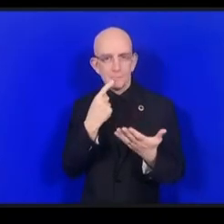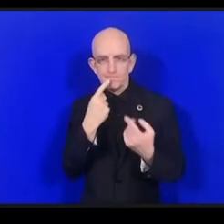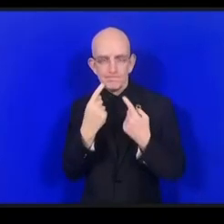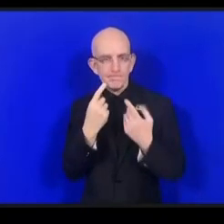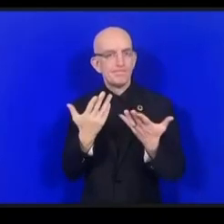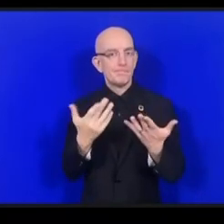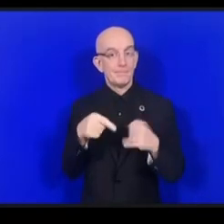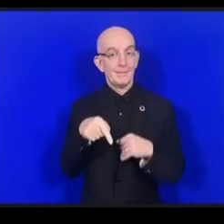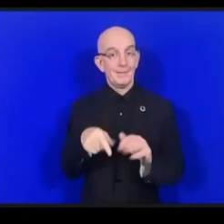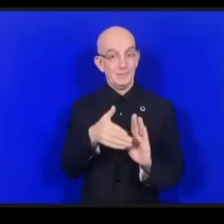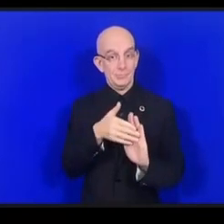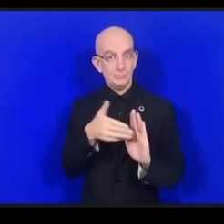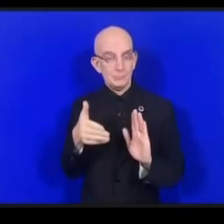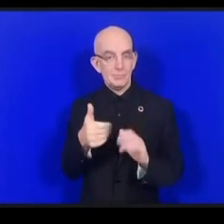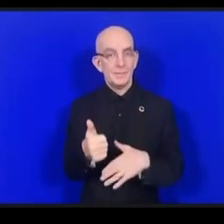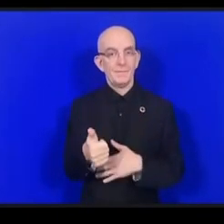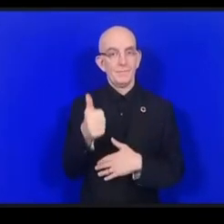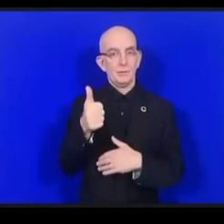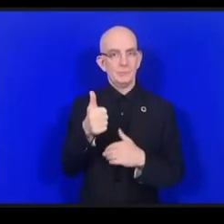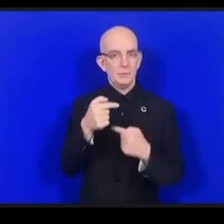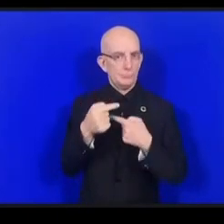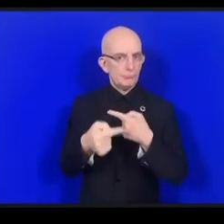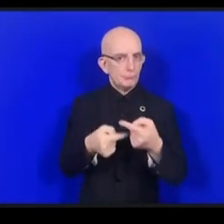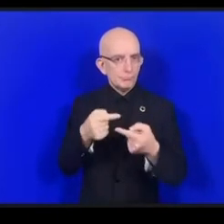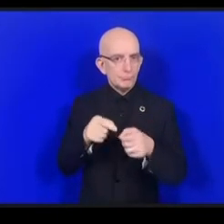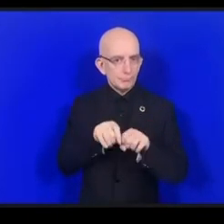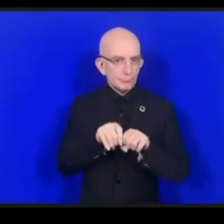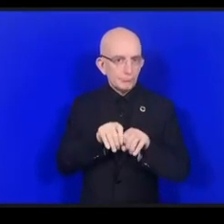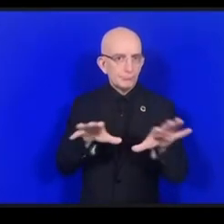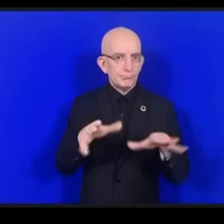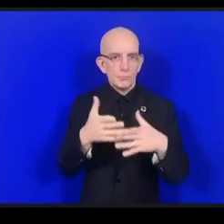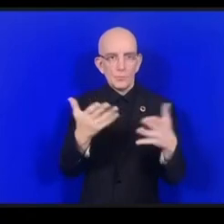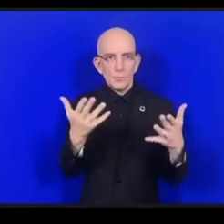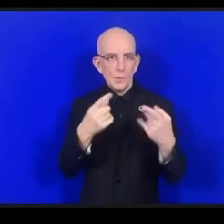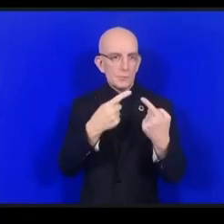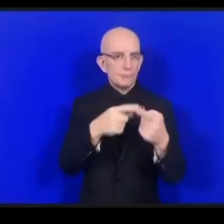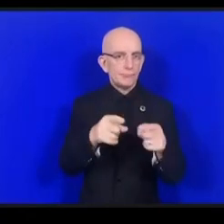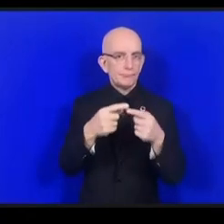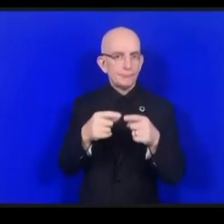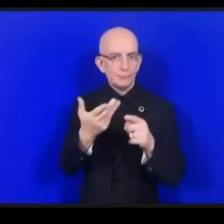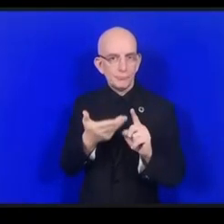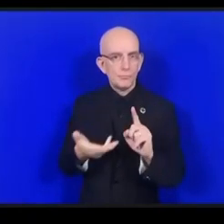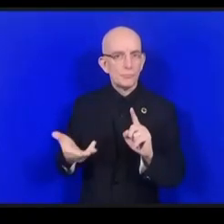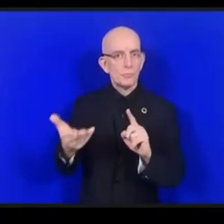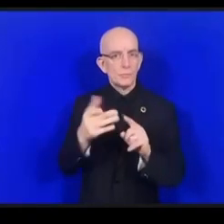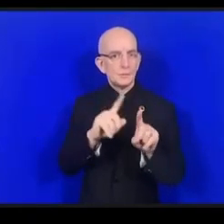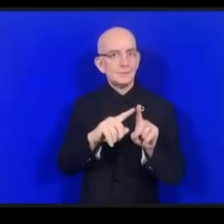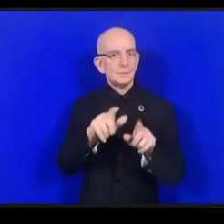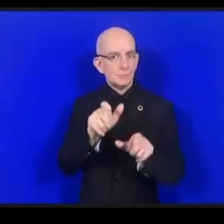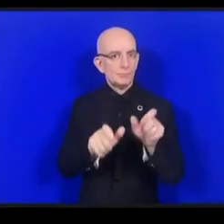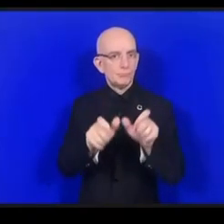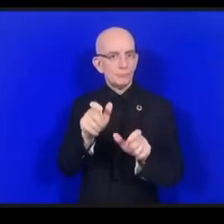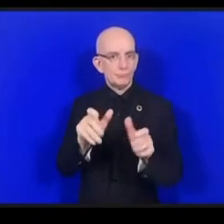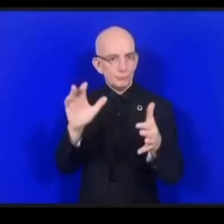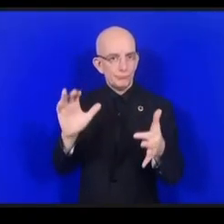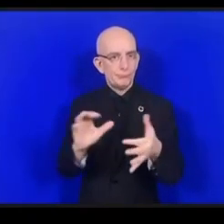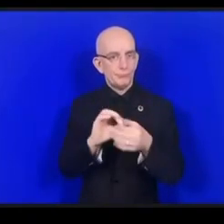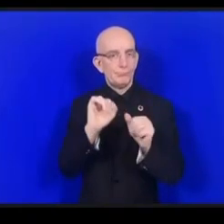الجهد الكامل في شبكات التي تتيحها التحالفات مع